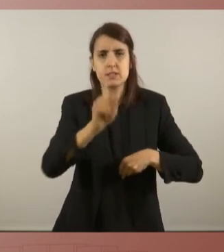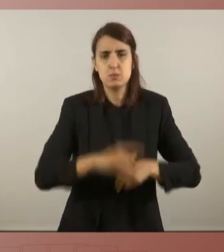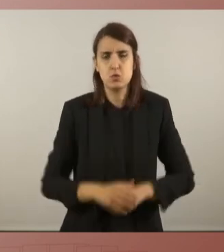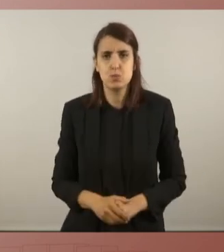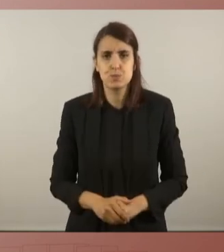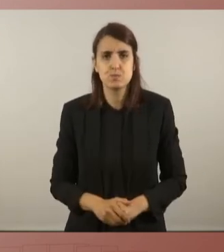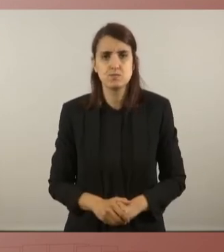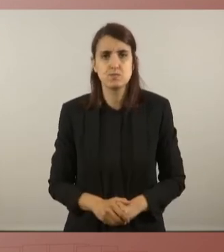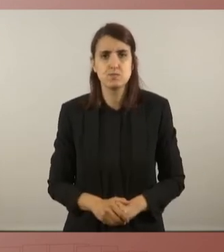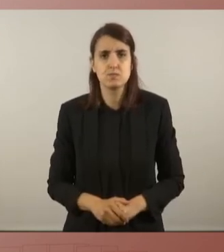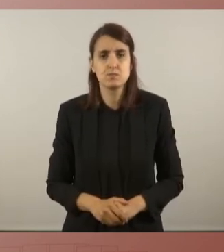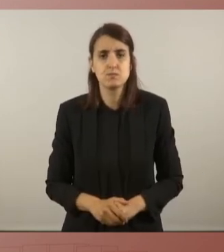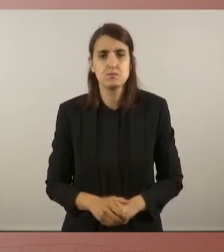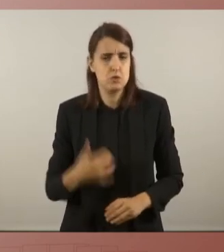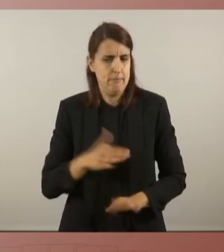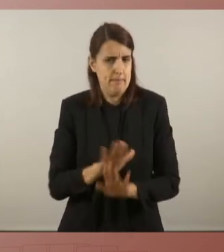ràpidament.